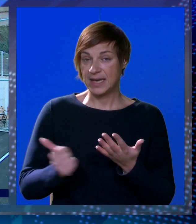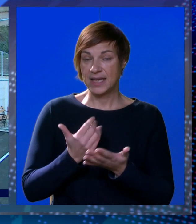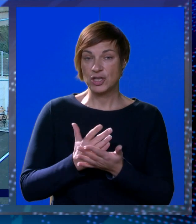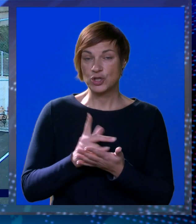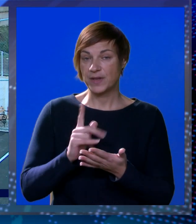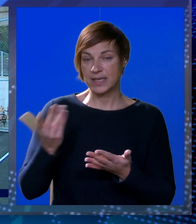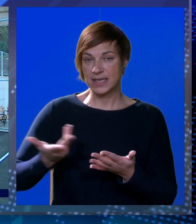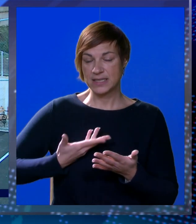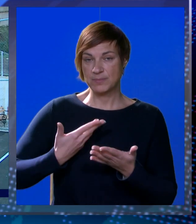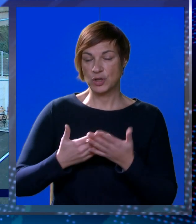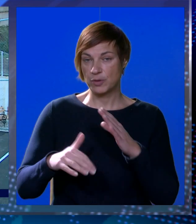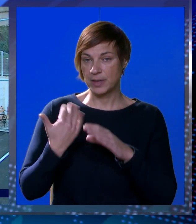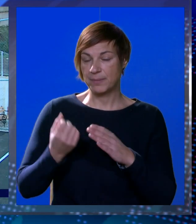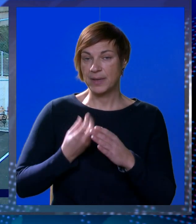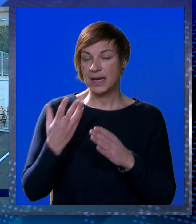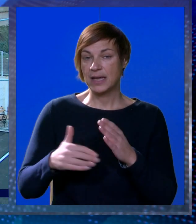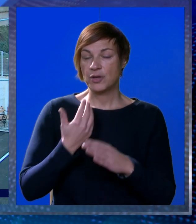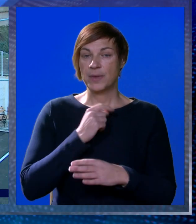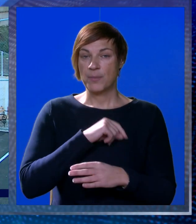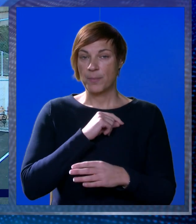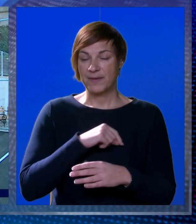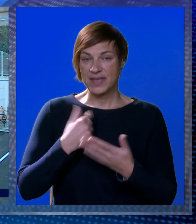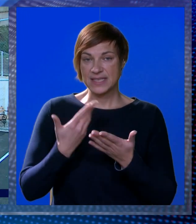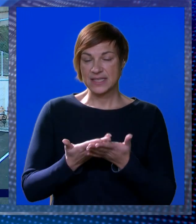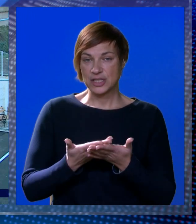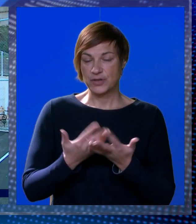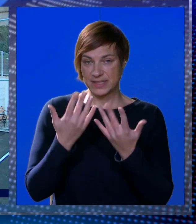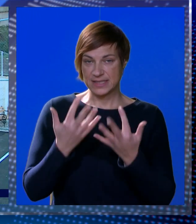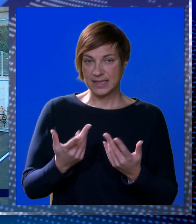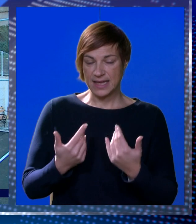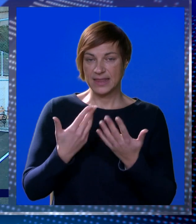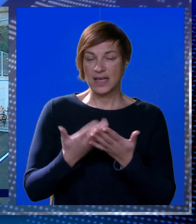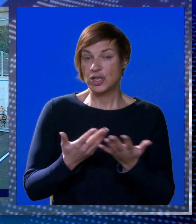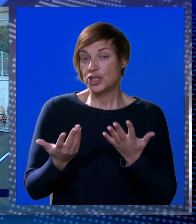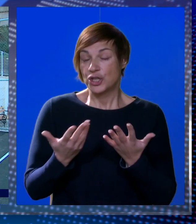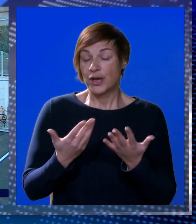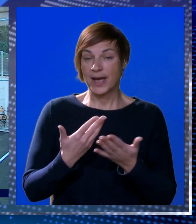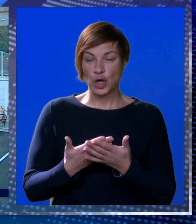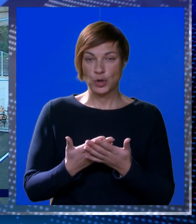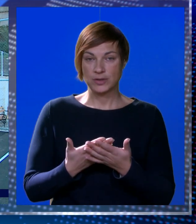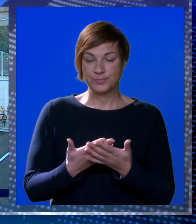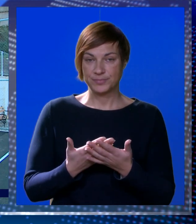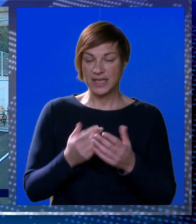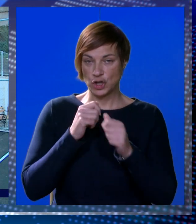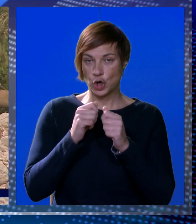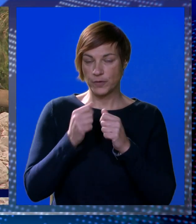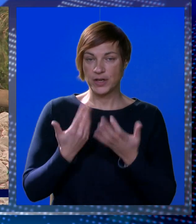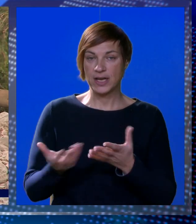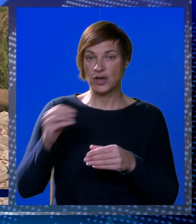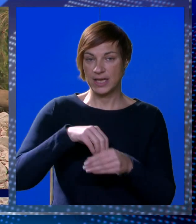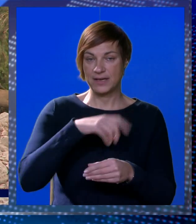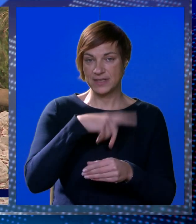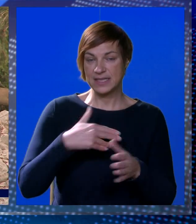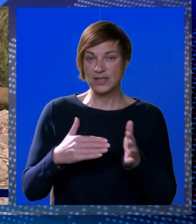Ne, još uvijek nismo dobili ovaj mail. Kad dobijemo, obavijestit ćemo vas vrlo detaljno o tome što, kako i na koji način je dogovoreno.